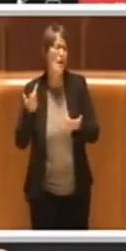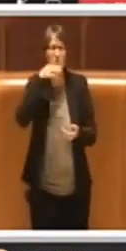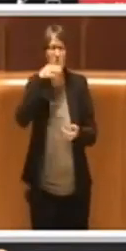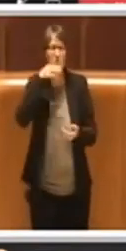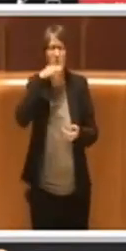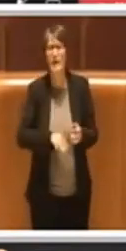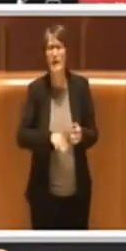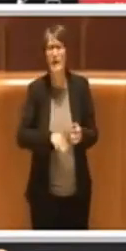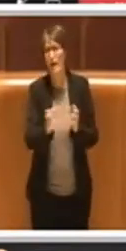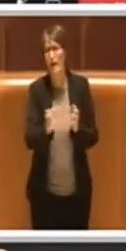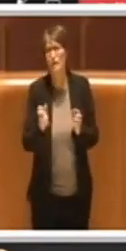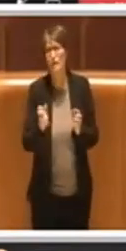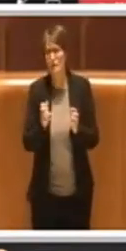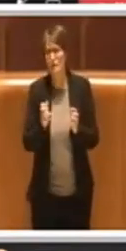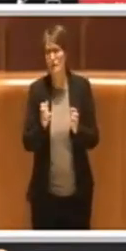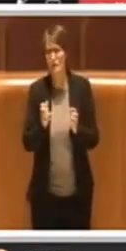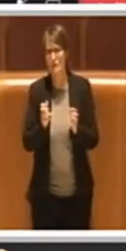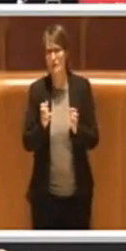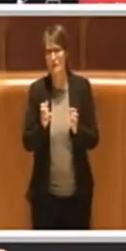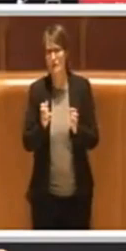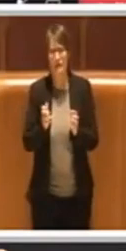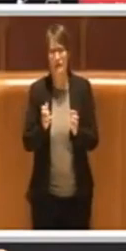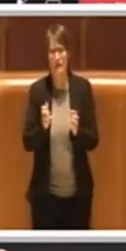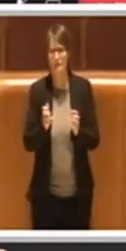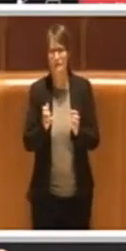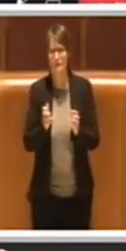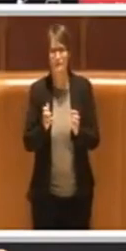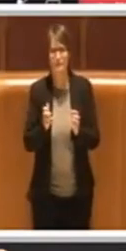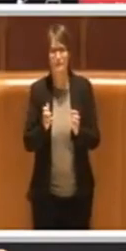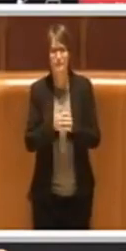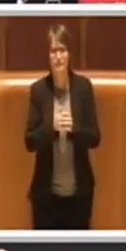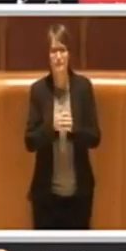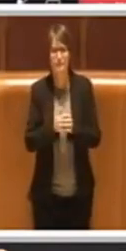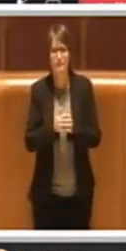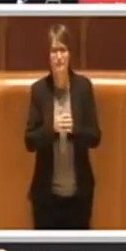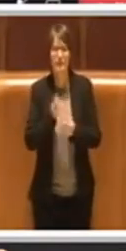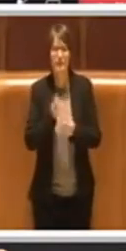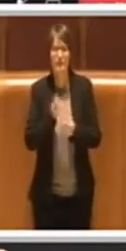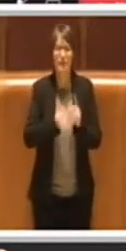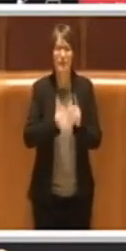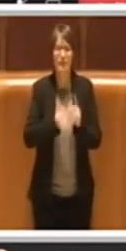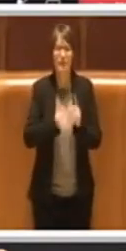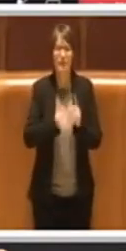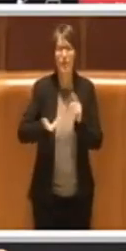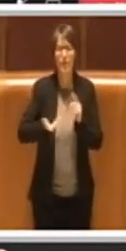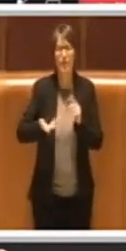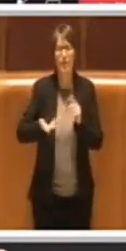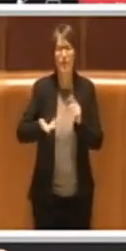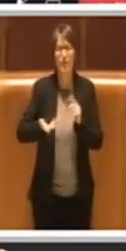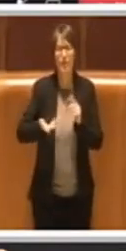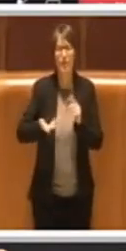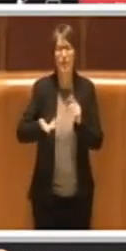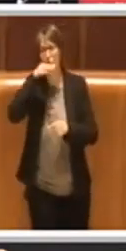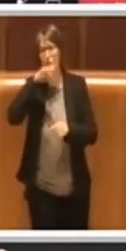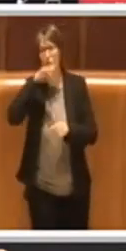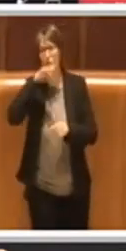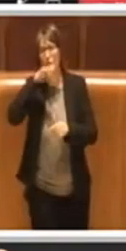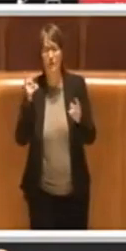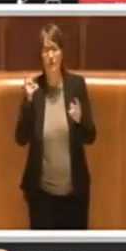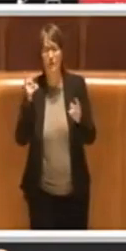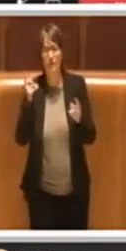popolare in una commissione che veramente è riuscita a pochi in tutti questi anni. Il dibattito è stato ampio